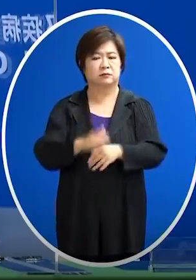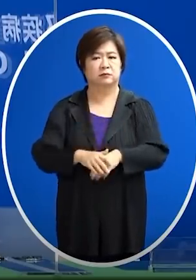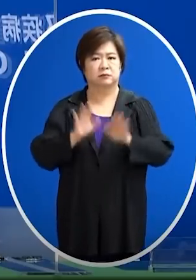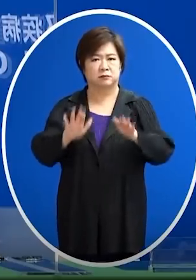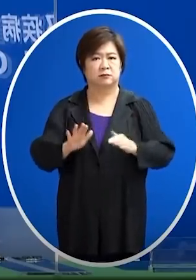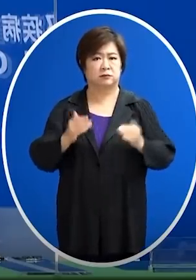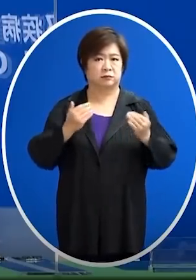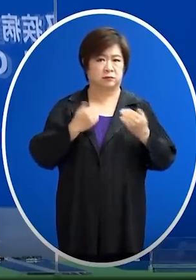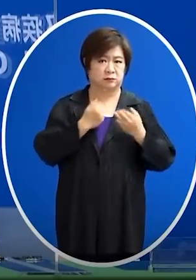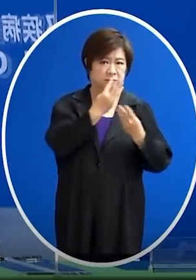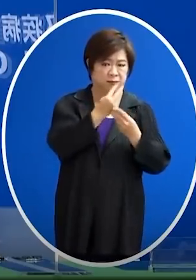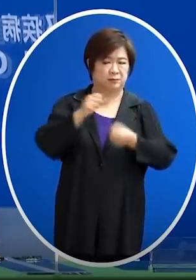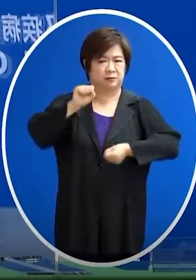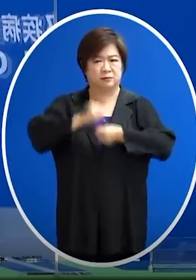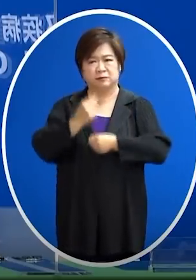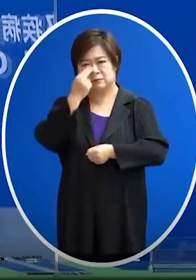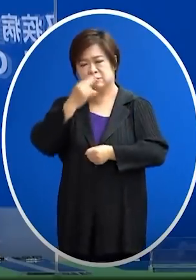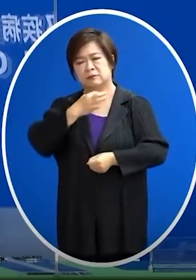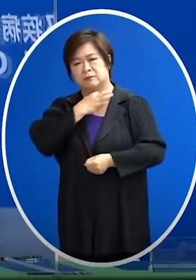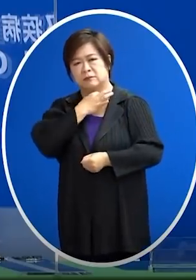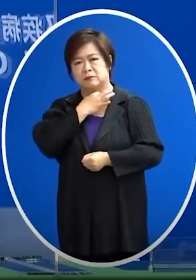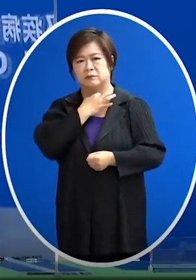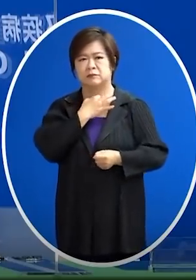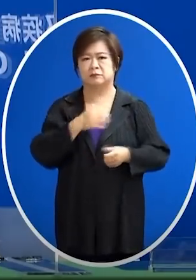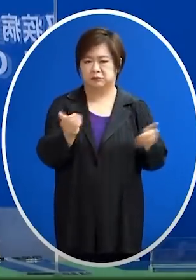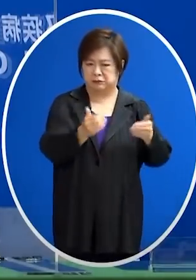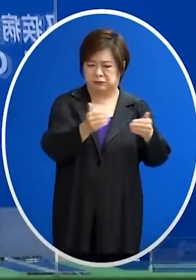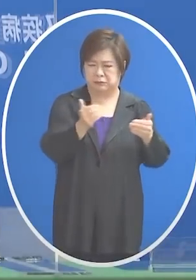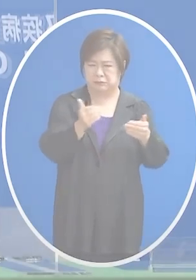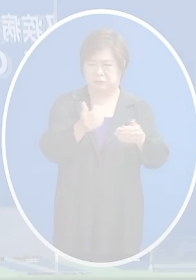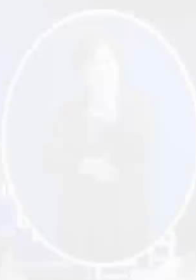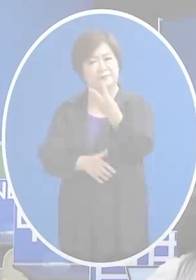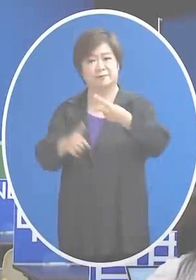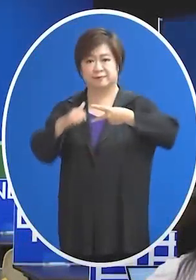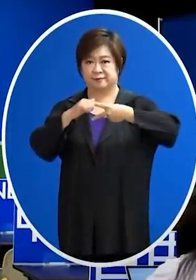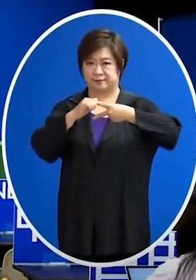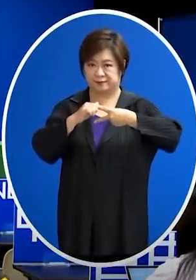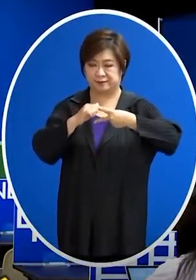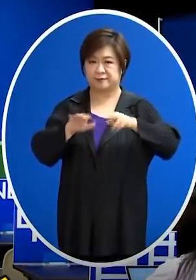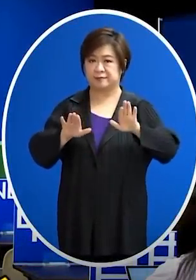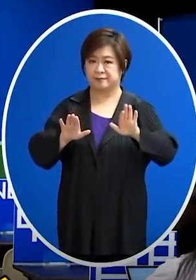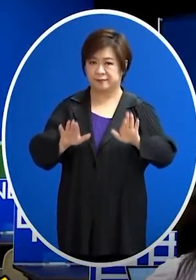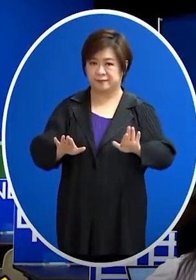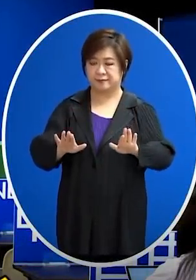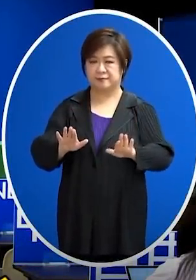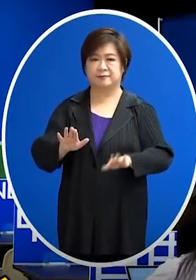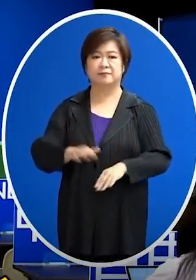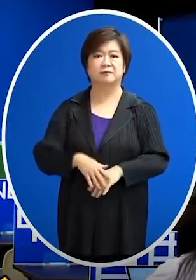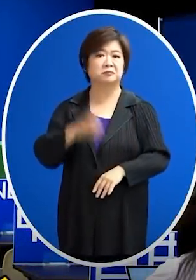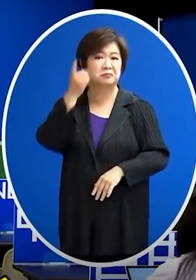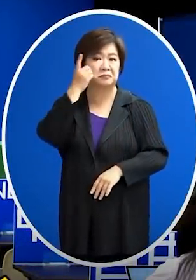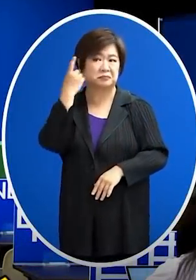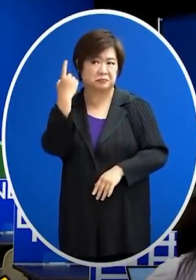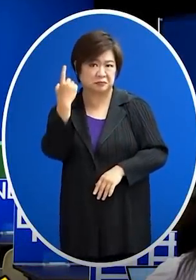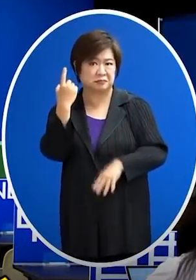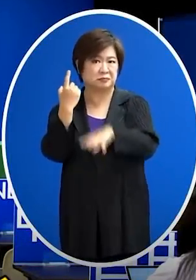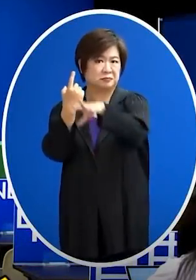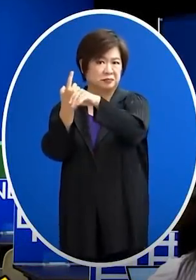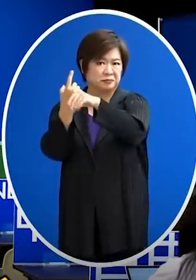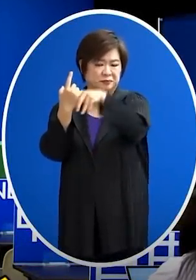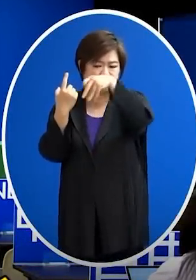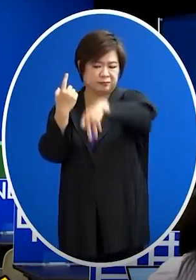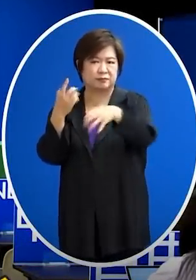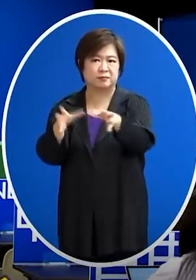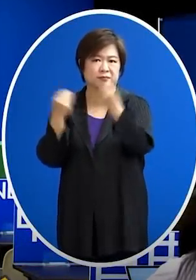炎合併呼吸窘迫的狀況 還在家戶病房當中治療是說現在實名制退場之後是改用社